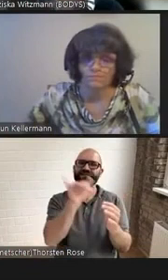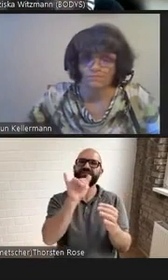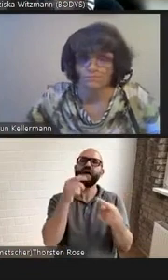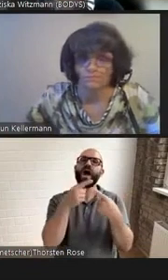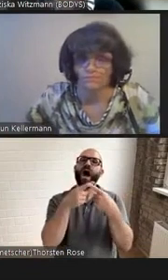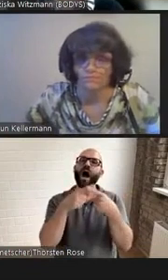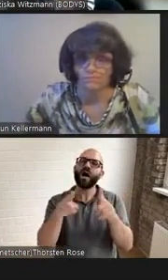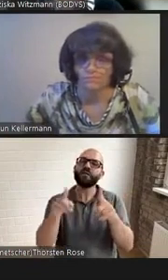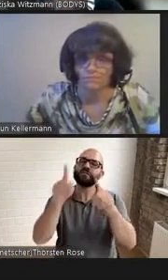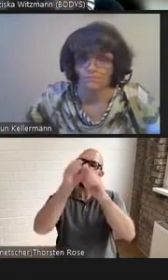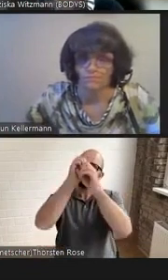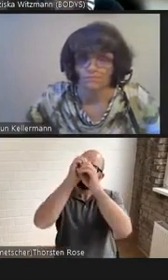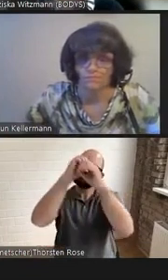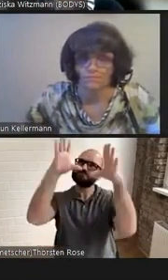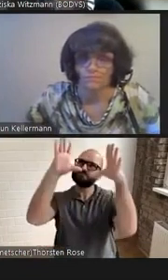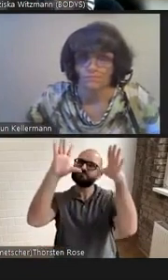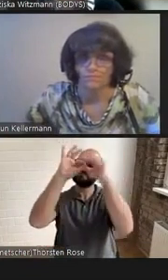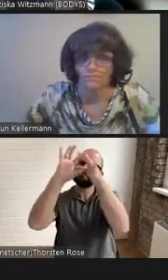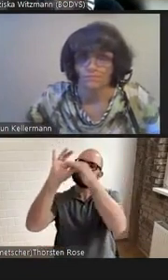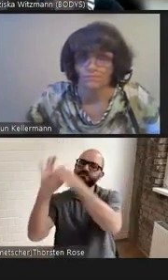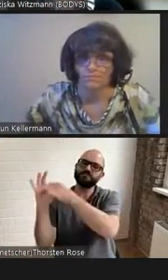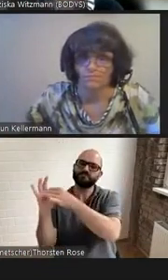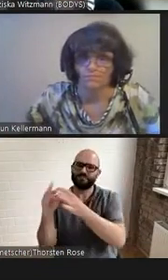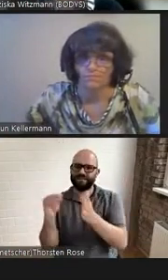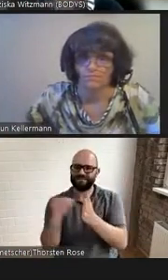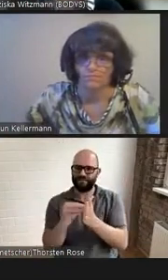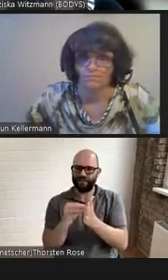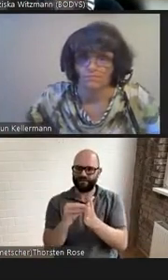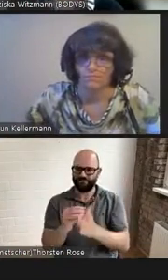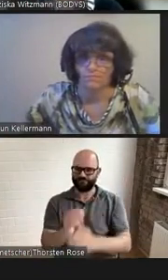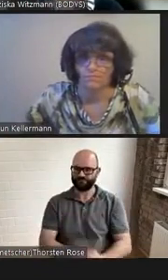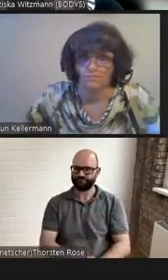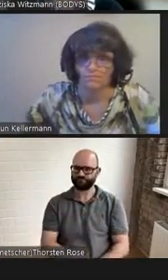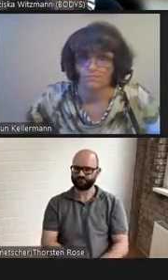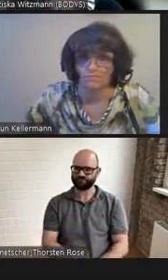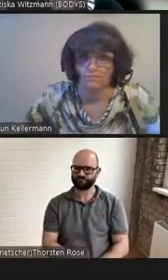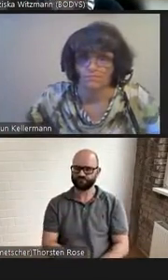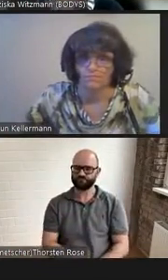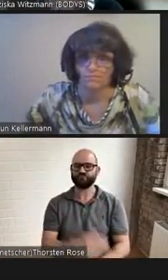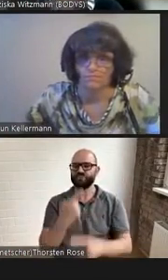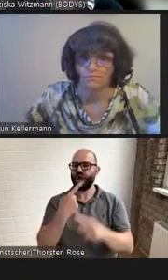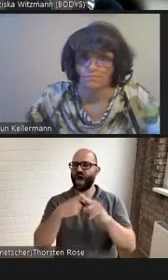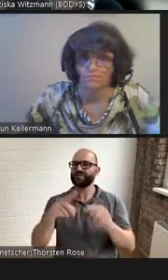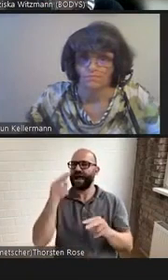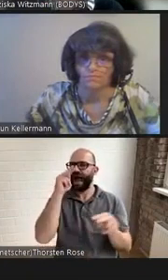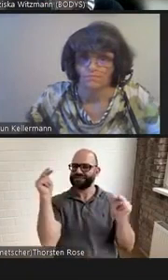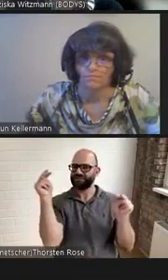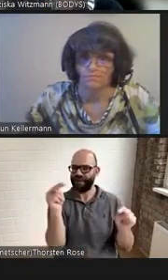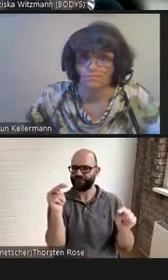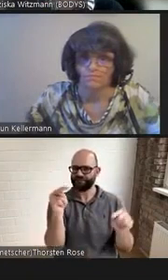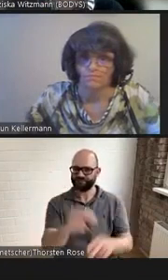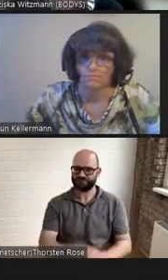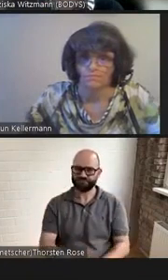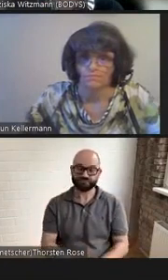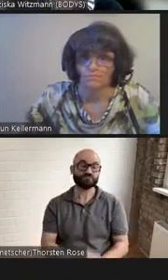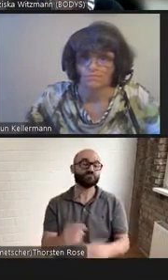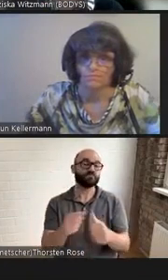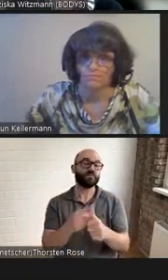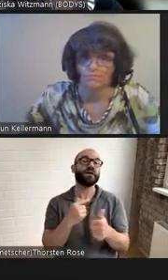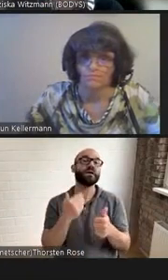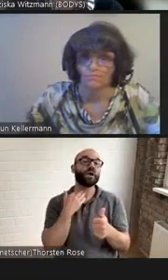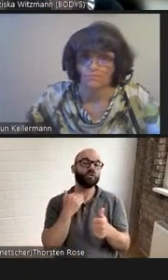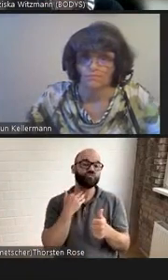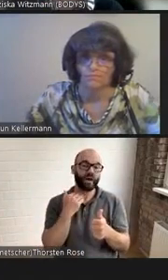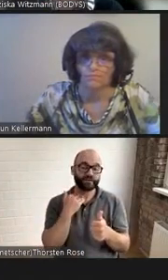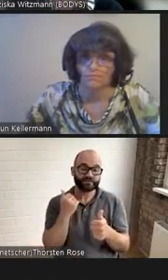der Analyse zu berücksichtigen sind. Das können zum Beispiel Fragen von Geschlecht oder Gender,